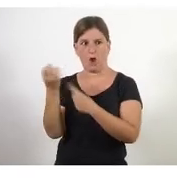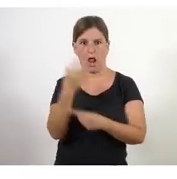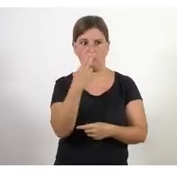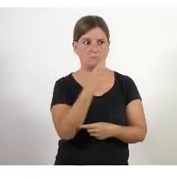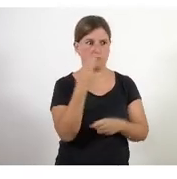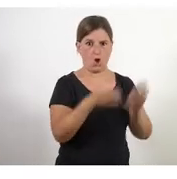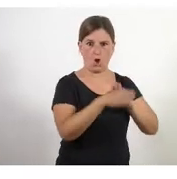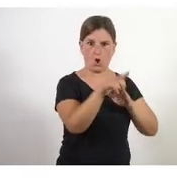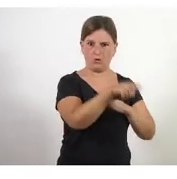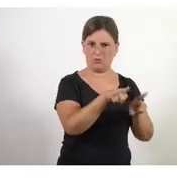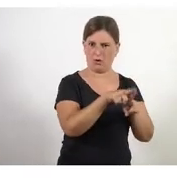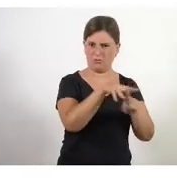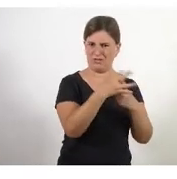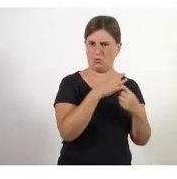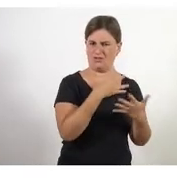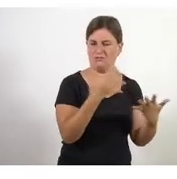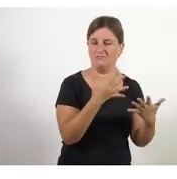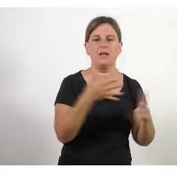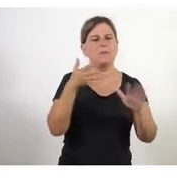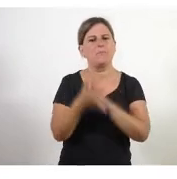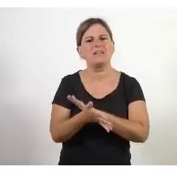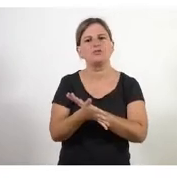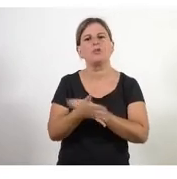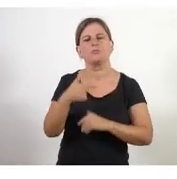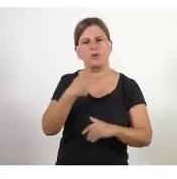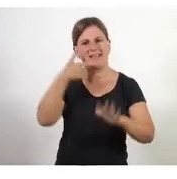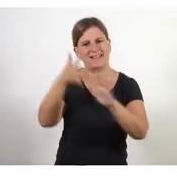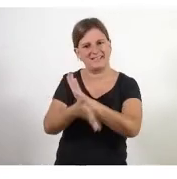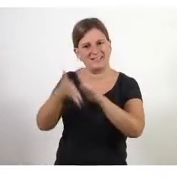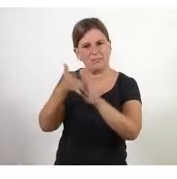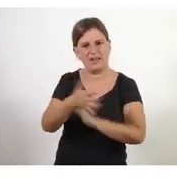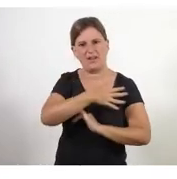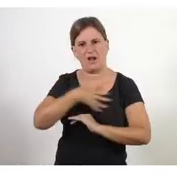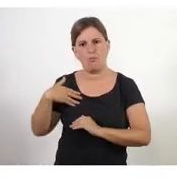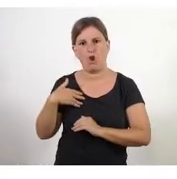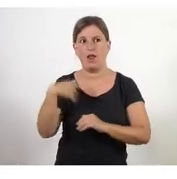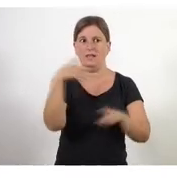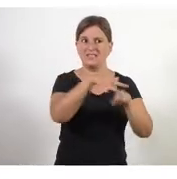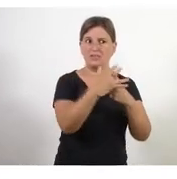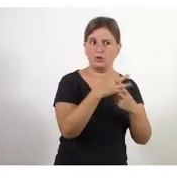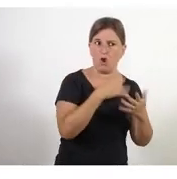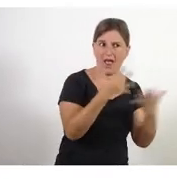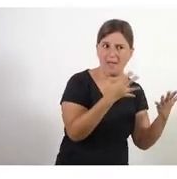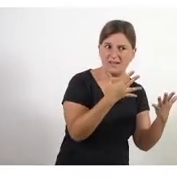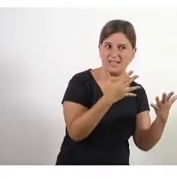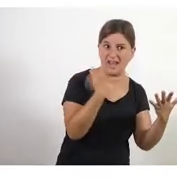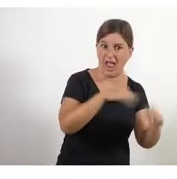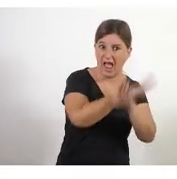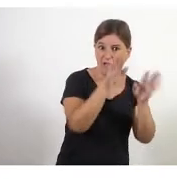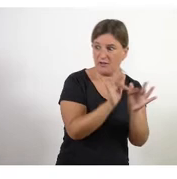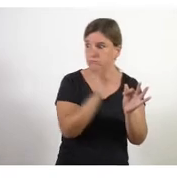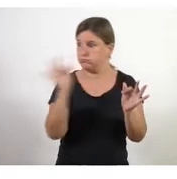veurem durant la presentació per saber distingir molt bé entre quan realment estàs en una fase d'emergència i quan ja no